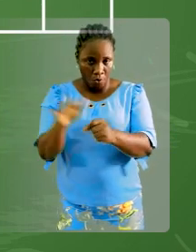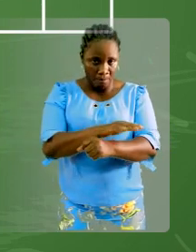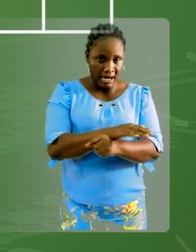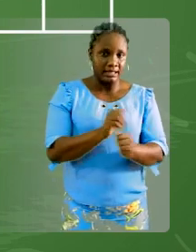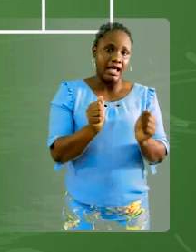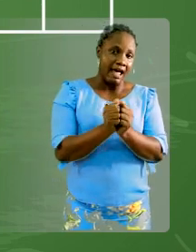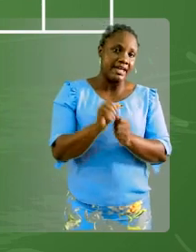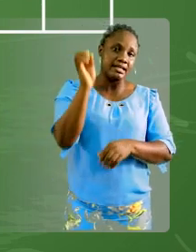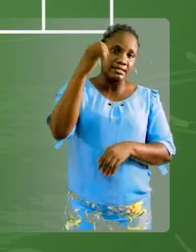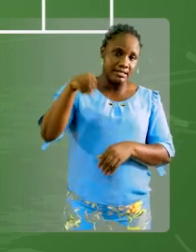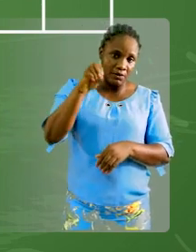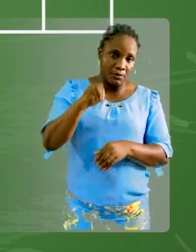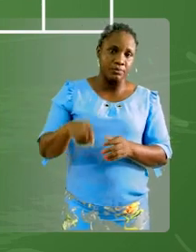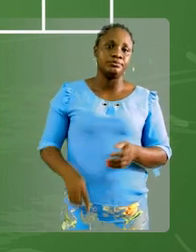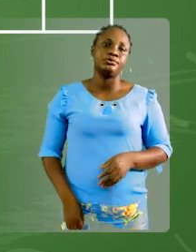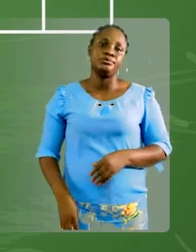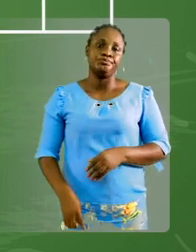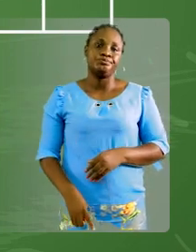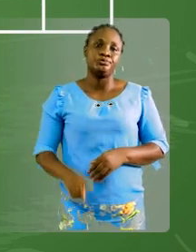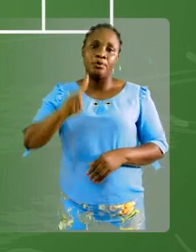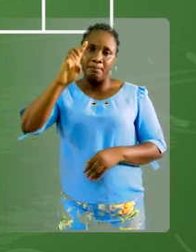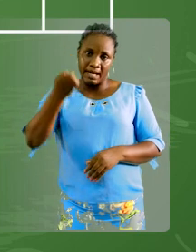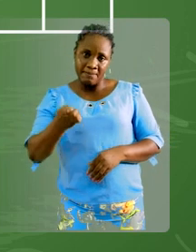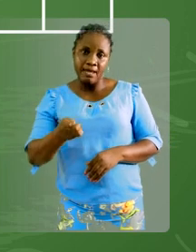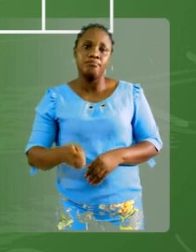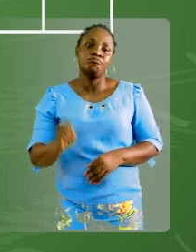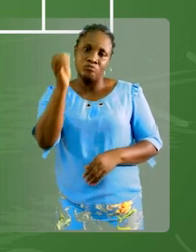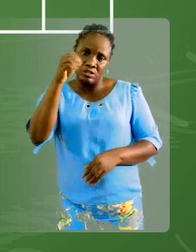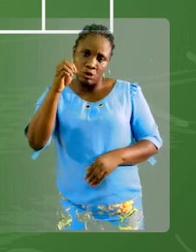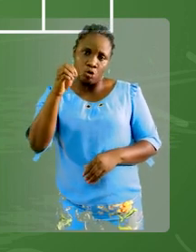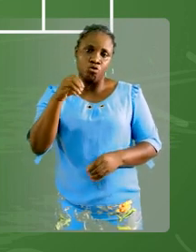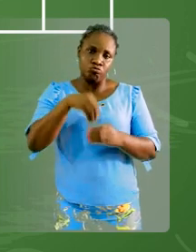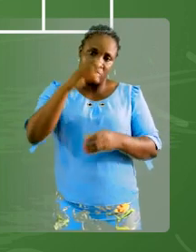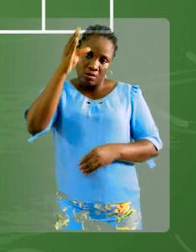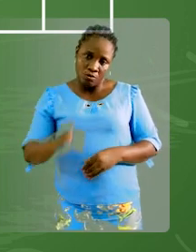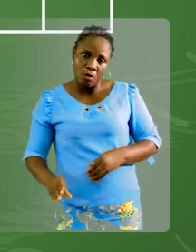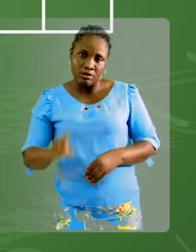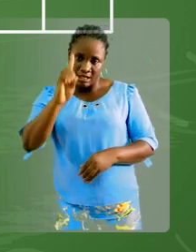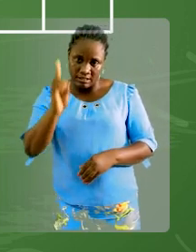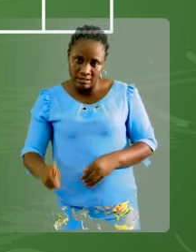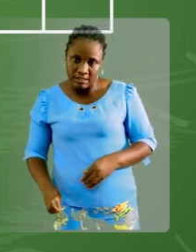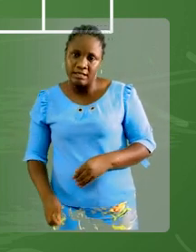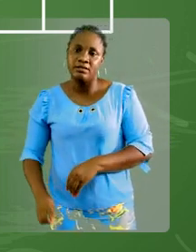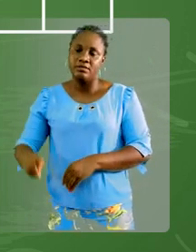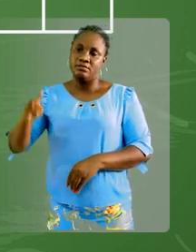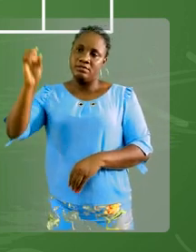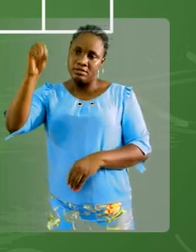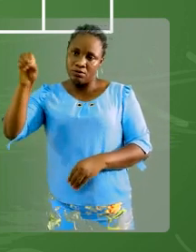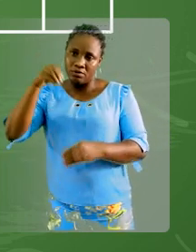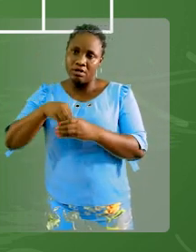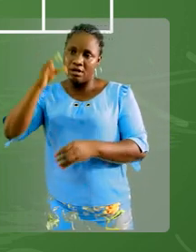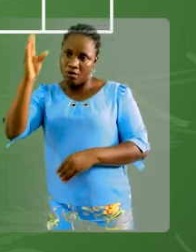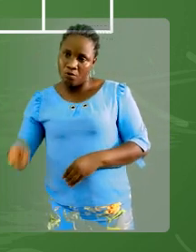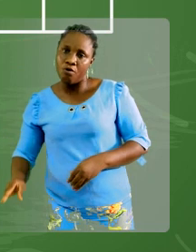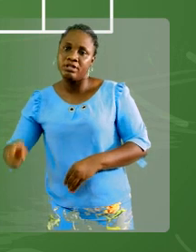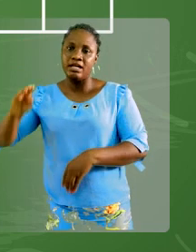des zéros. Alors, on écrit le premier zéro dans la colonne des dizaines et le deuxième zéro dans la colonne des unités.